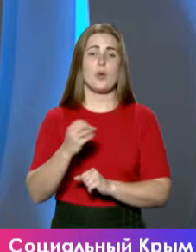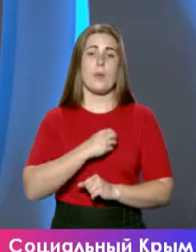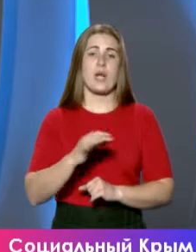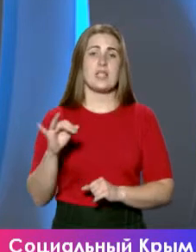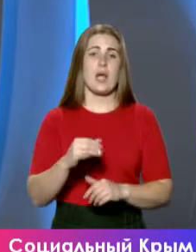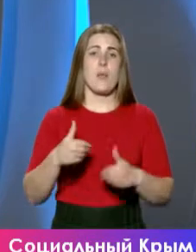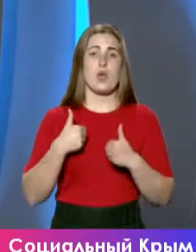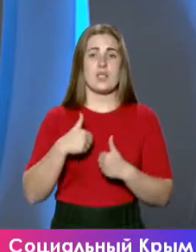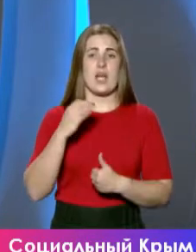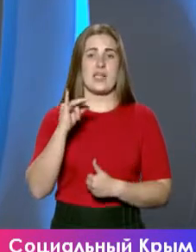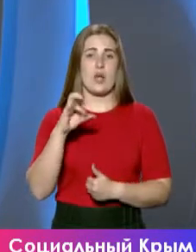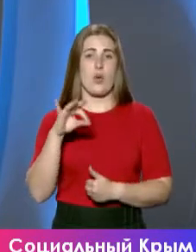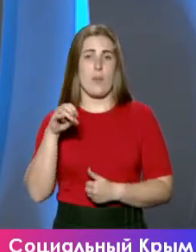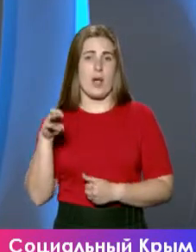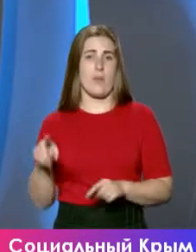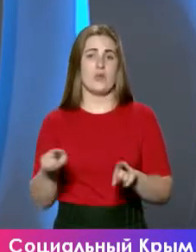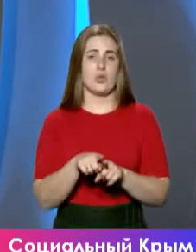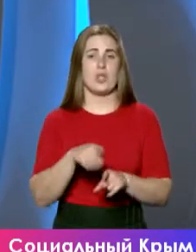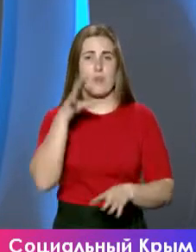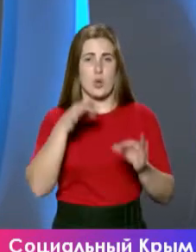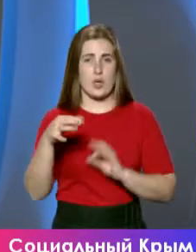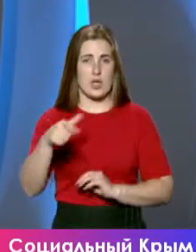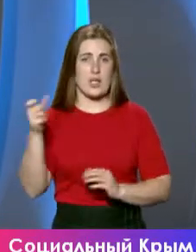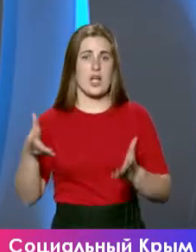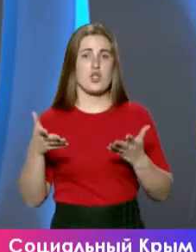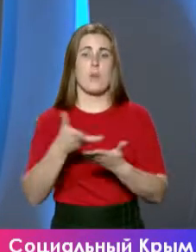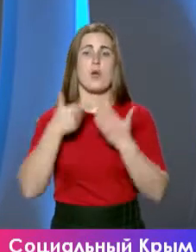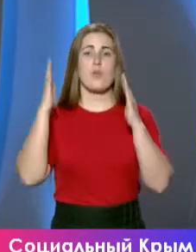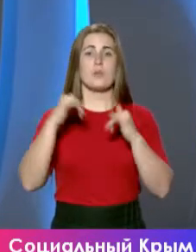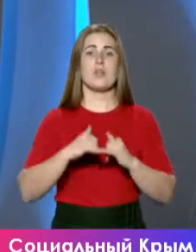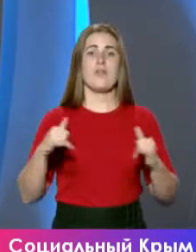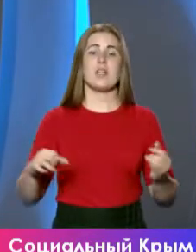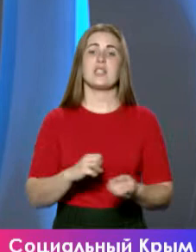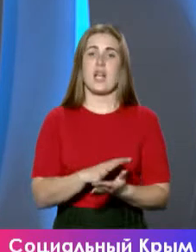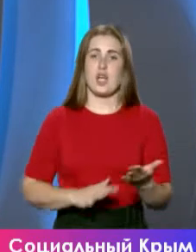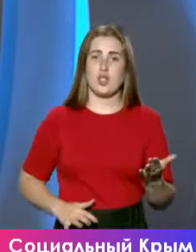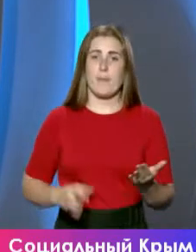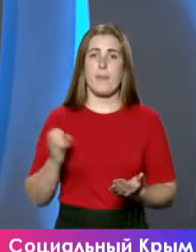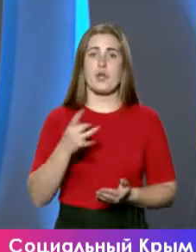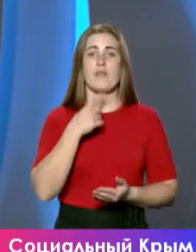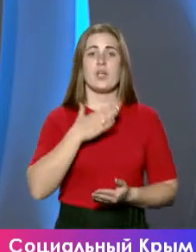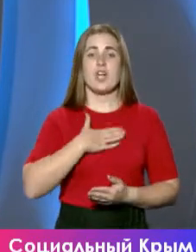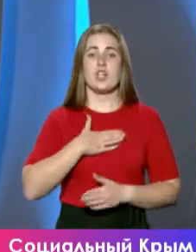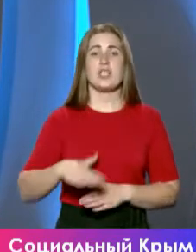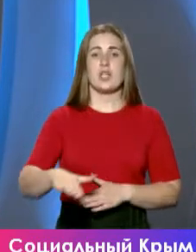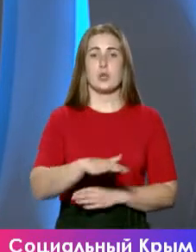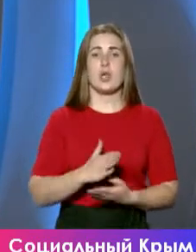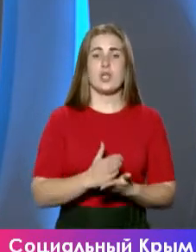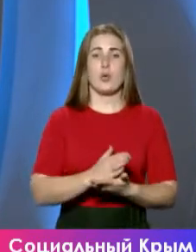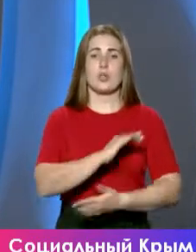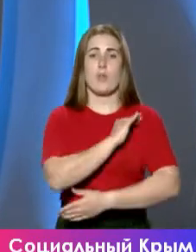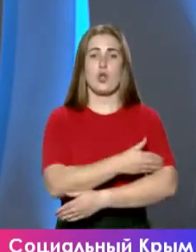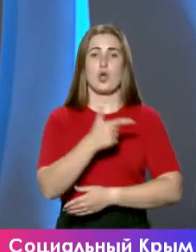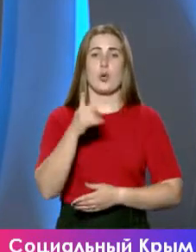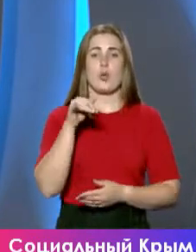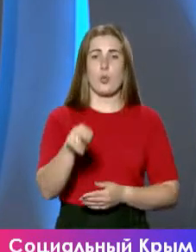полезными ископаемыми, в том числе и природным газом. Конечно, мы будем развивать и в дальнейшем. Еще раз говорю, на нашей территории находится мощный губ